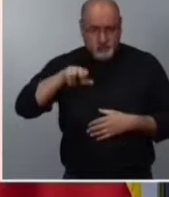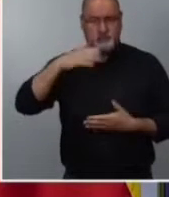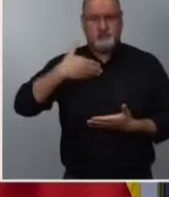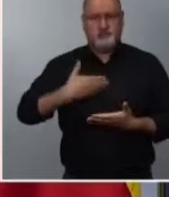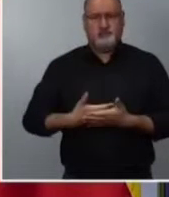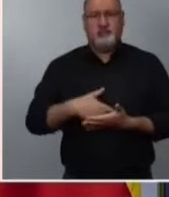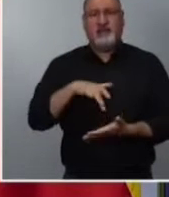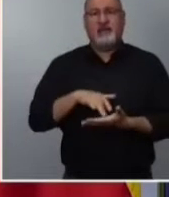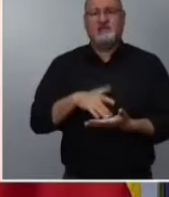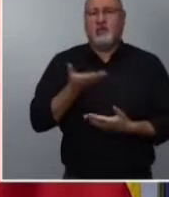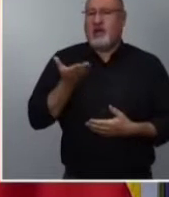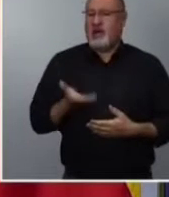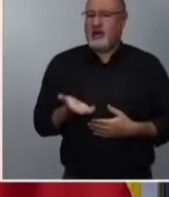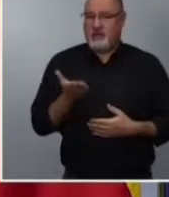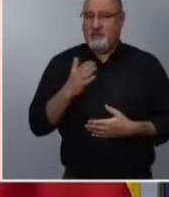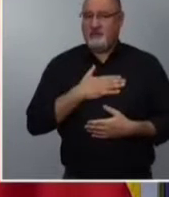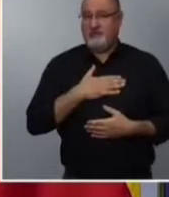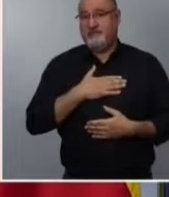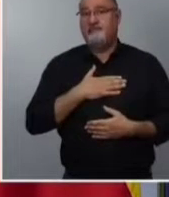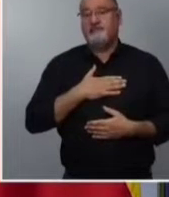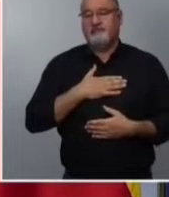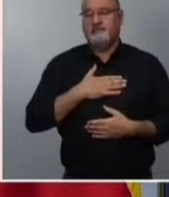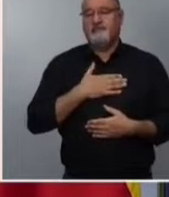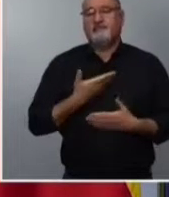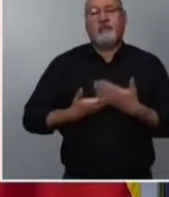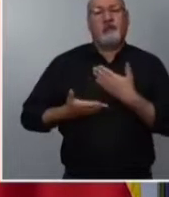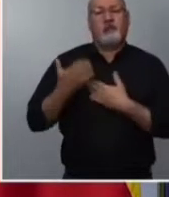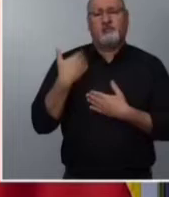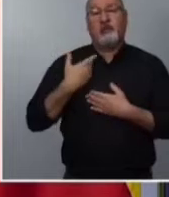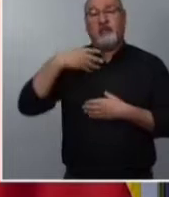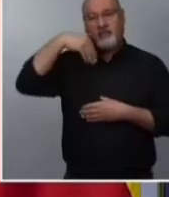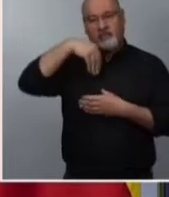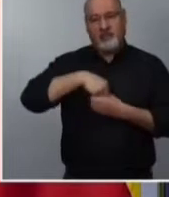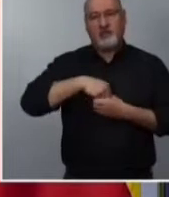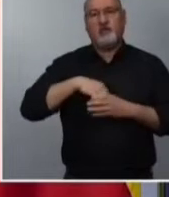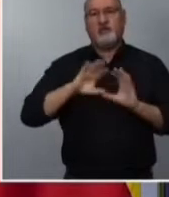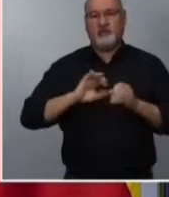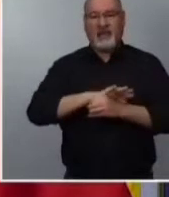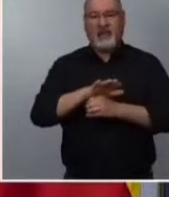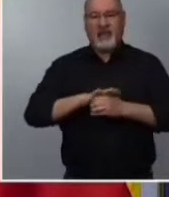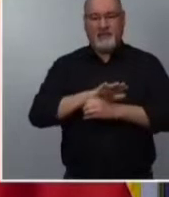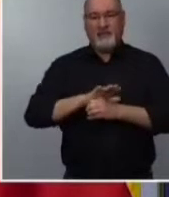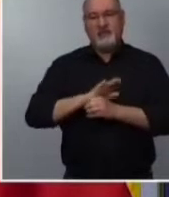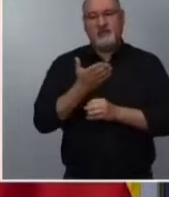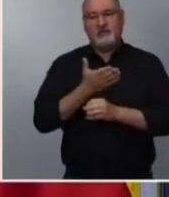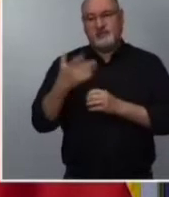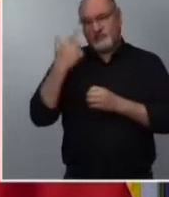Il s'agit d'intrusions externes, donc, qui ne sont pas le fait des institutions de l'État et qui sont hors la loi.